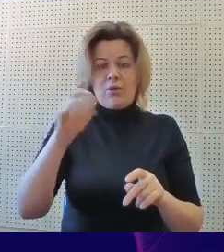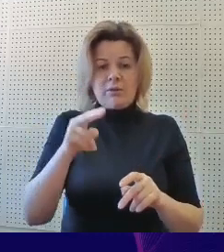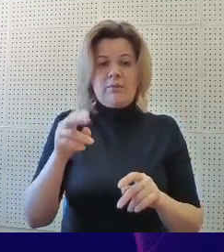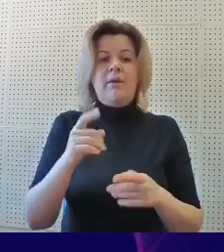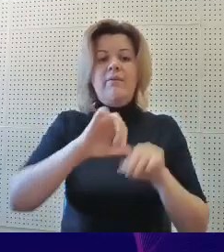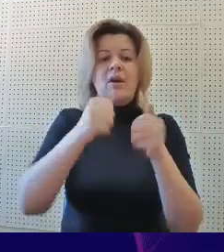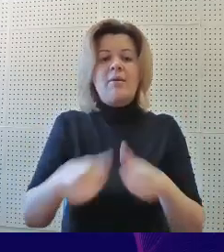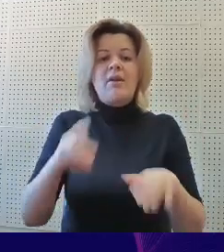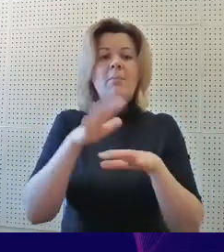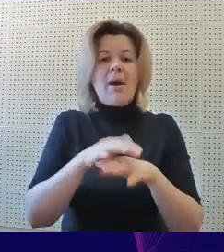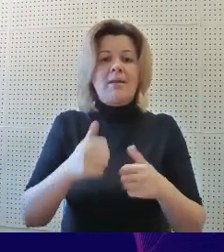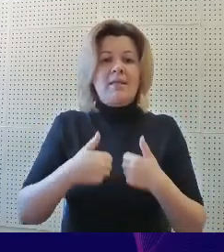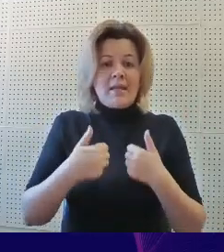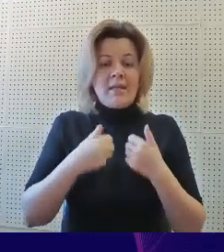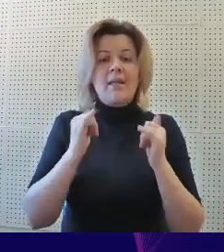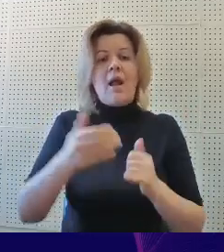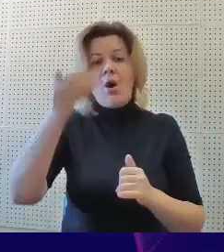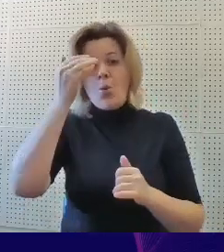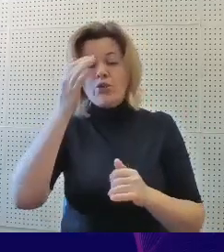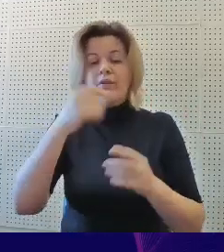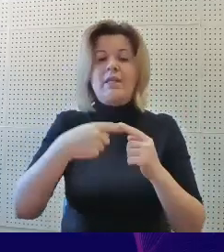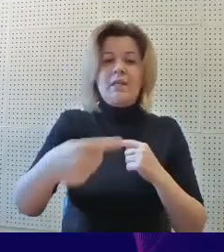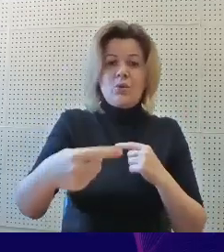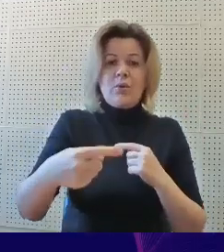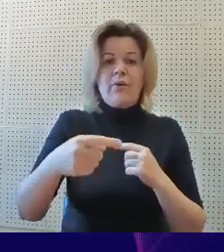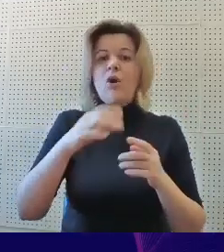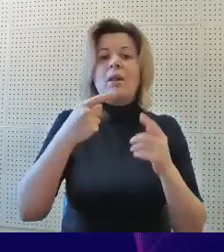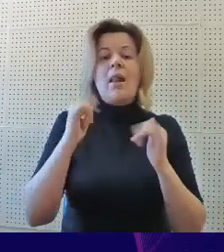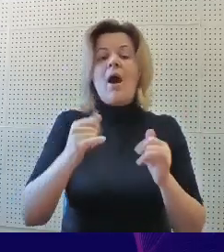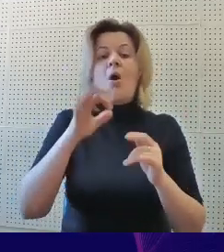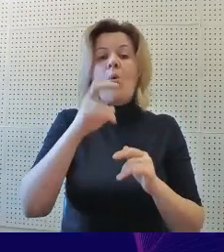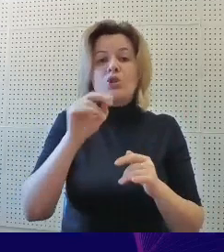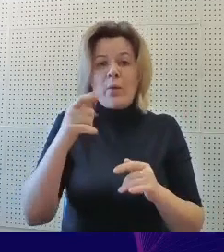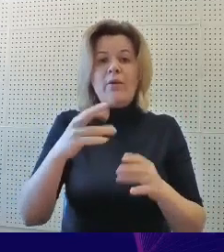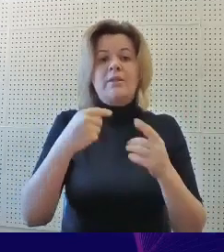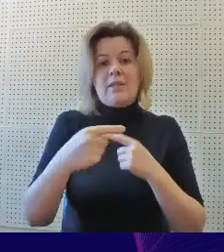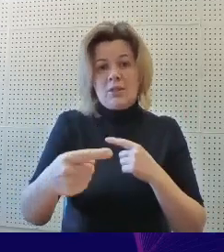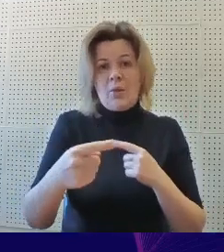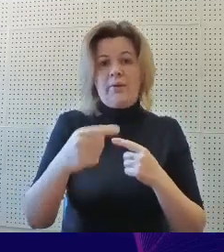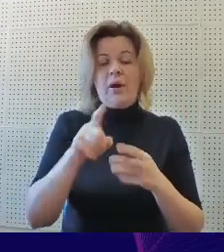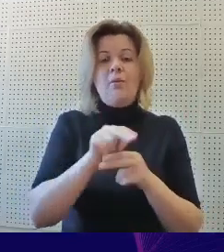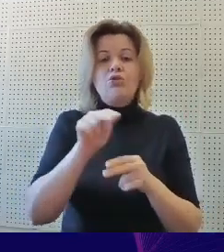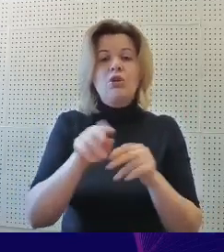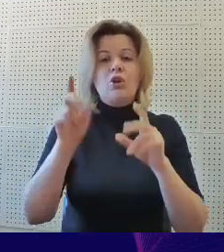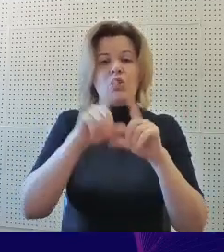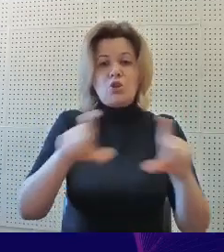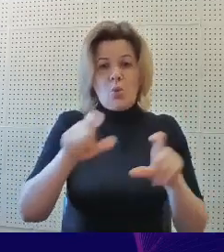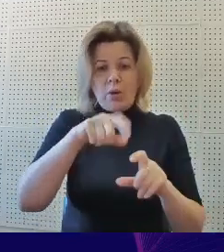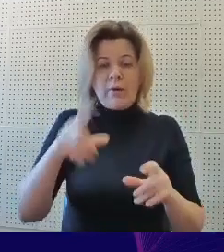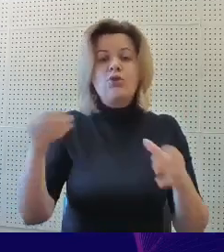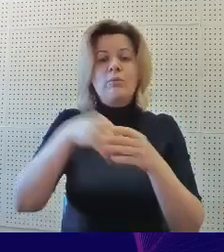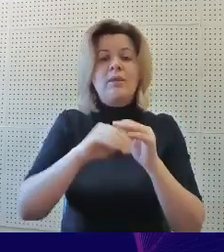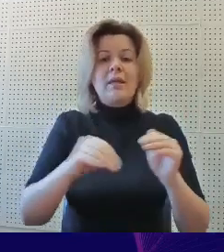занятий для очного и диспансионного обучения школьников, в том числе детей с ОВЗ и детей со статусом «ребенок